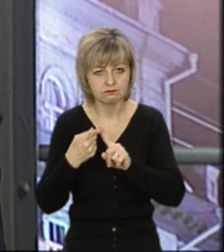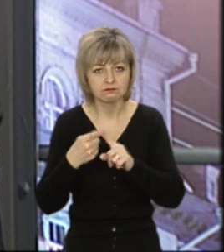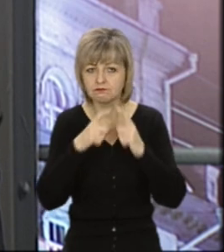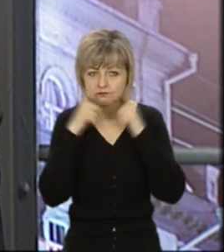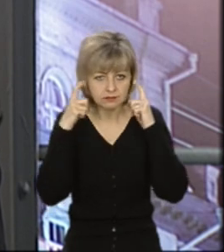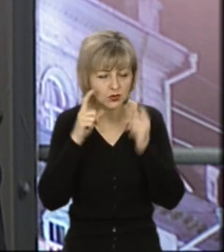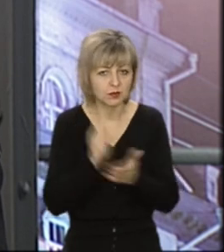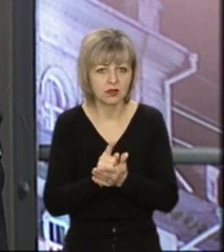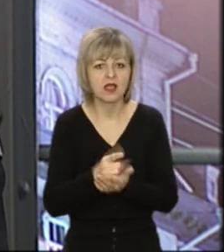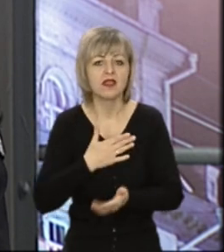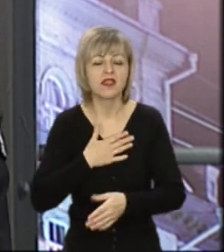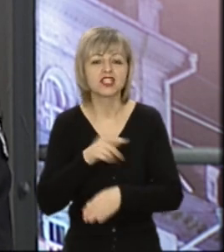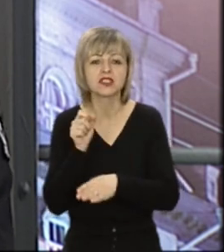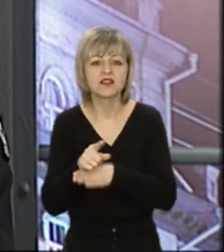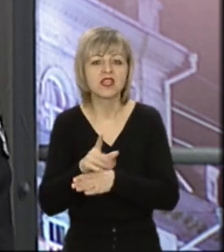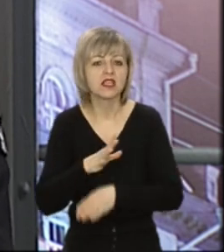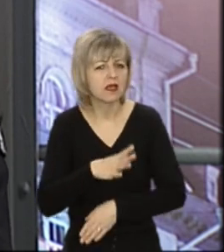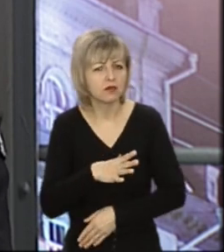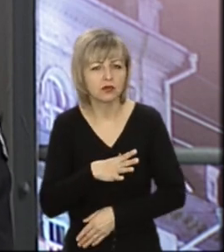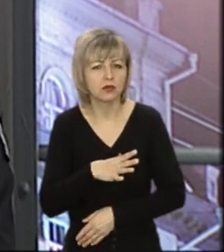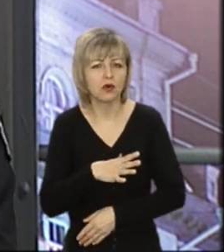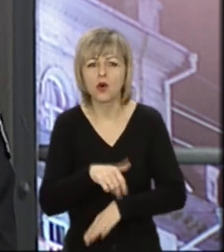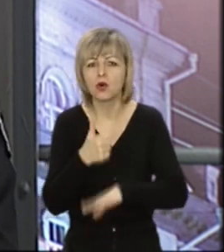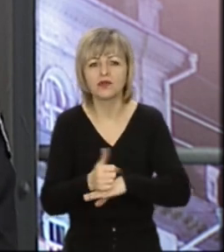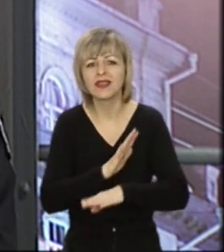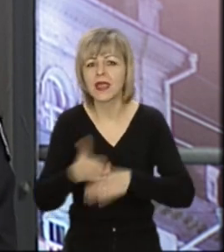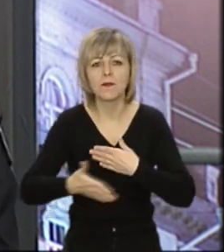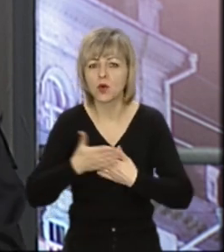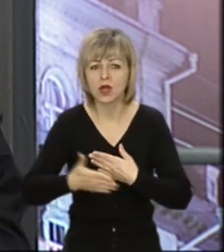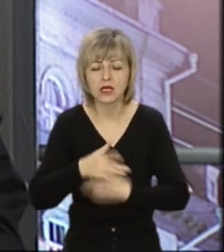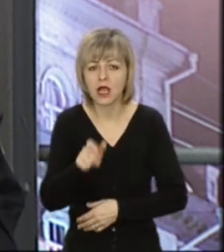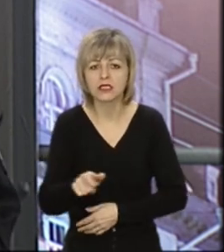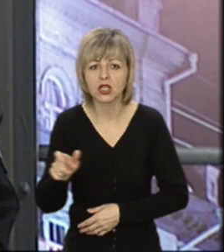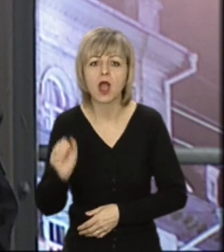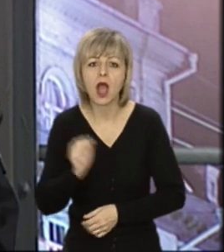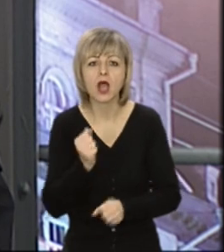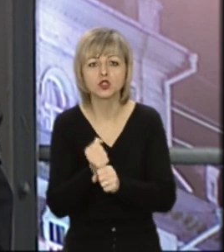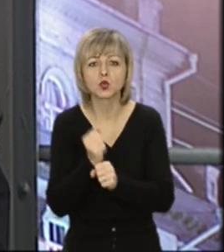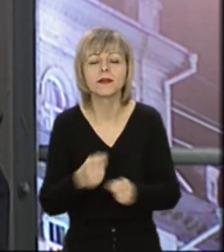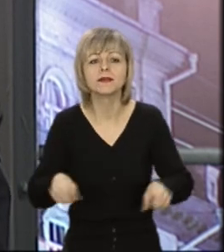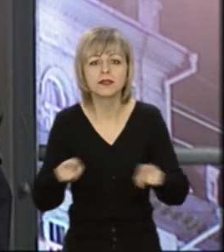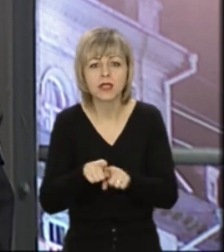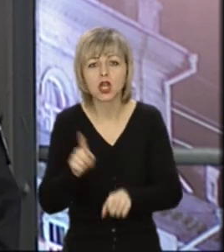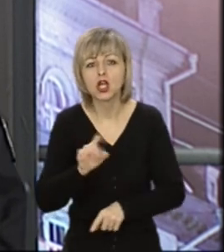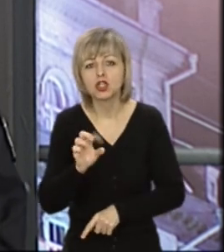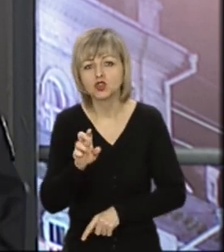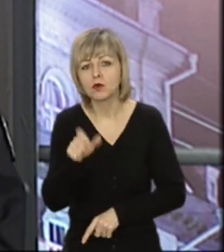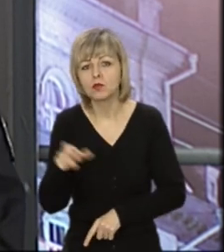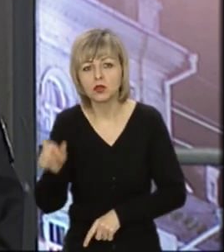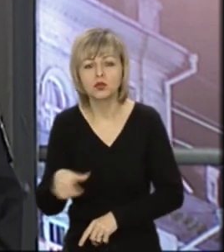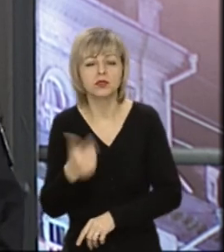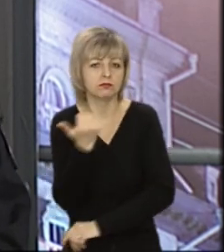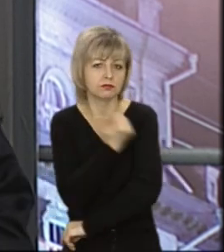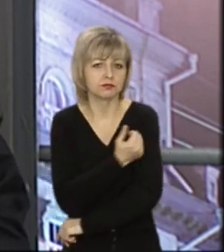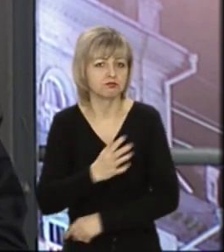наша задача була першочергова – не покарати людей, а все-таки зробити так, щоб максимально людей все-таки отримували ту